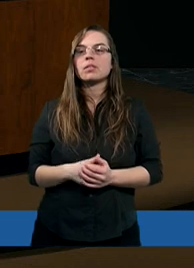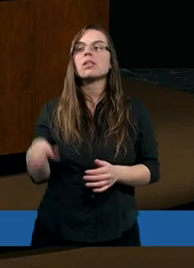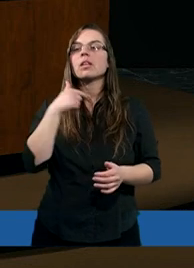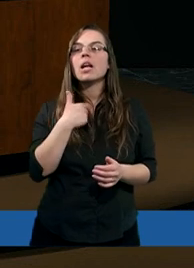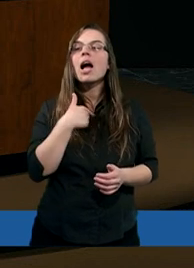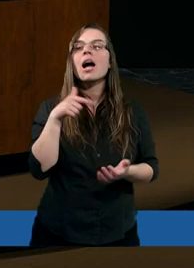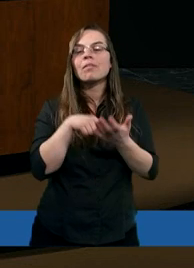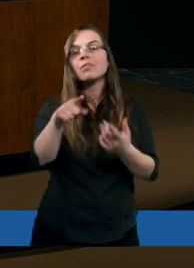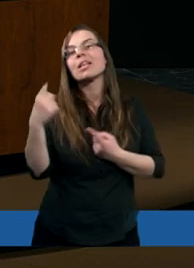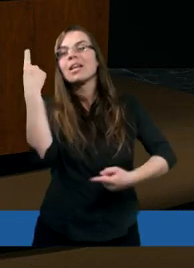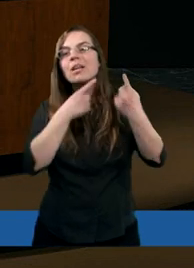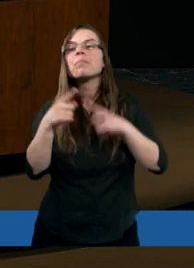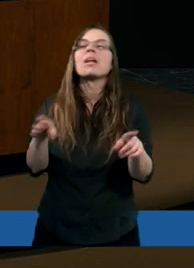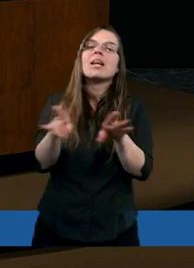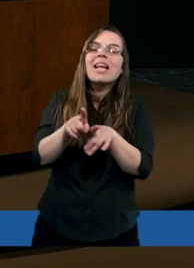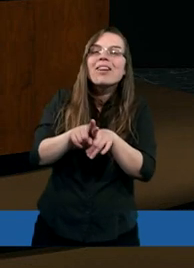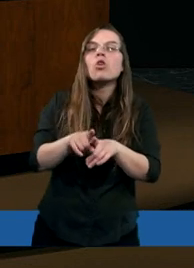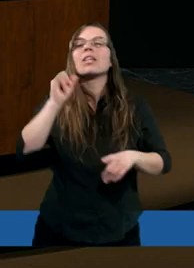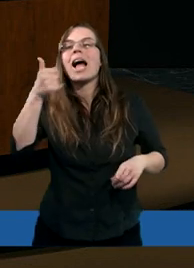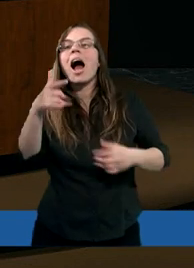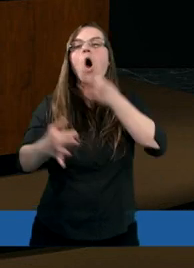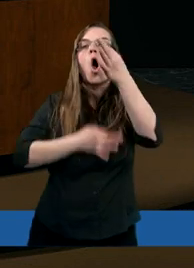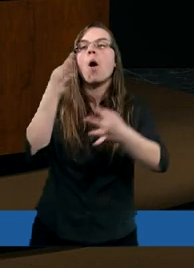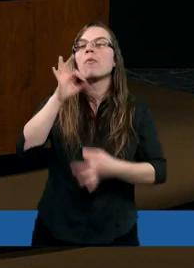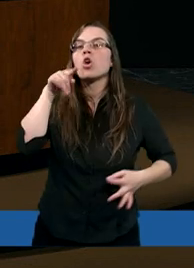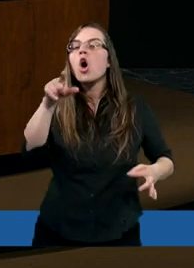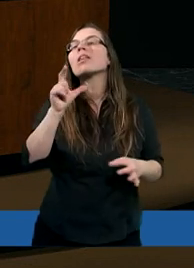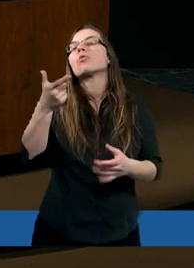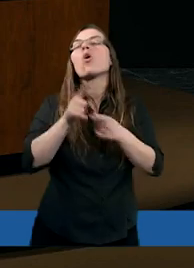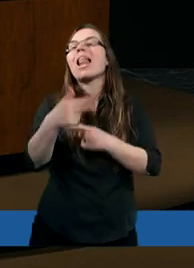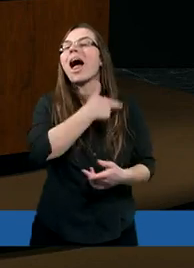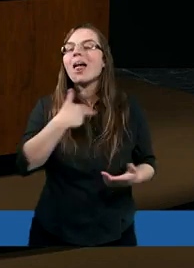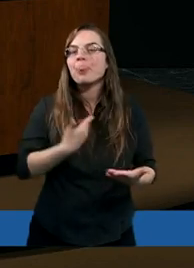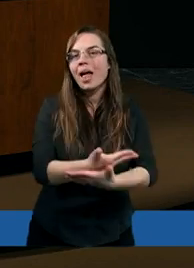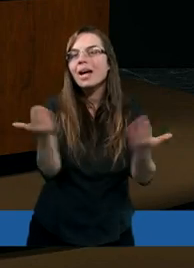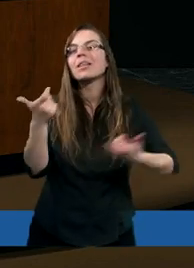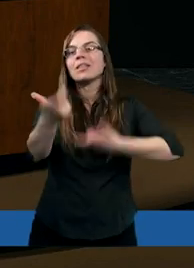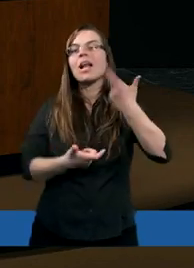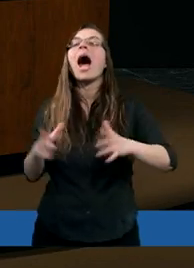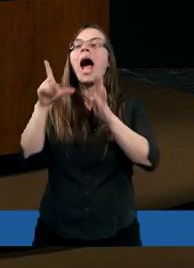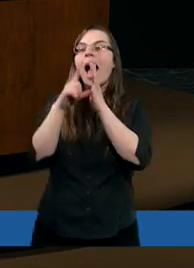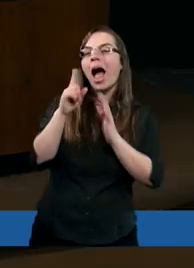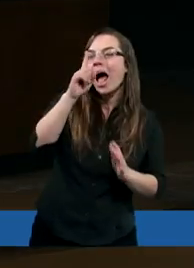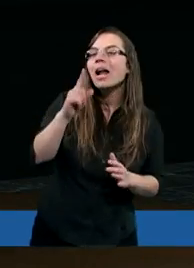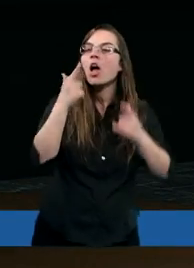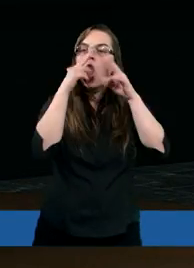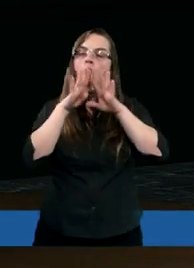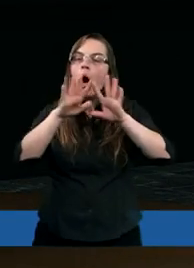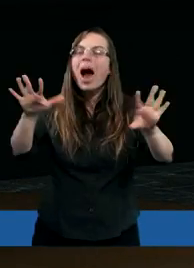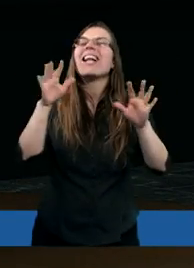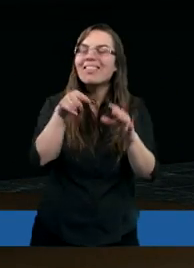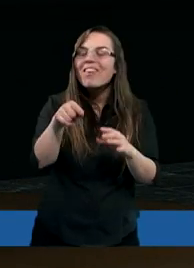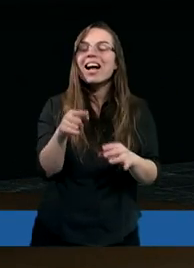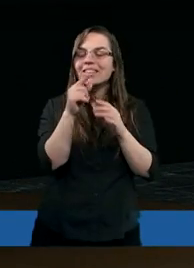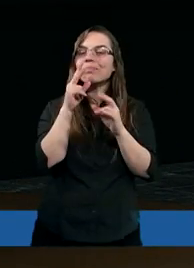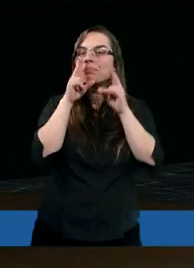No i ja to interpretuję jednocześnie jako opowiadanie o tym, co dla nas zrobił, ale pokazywanie